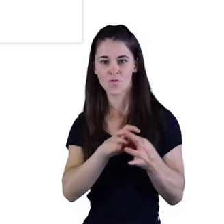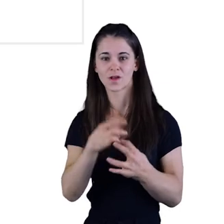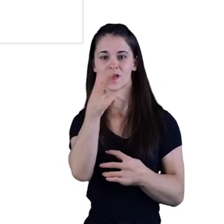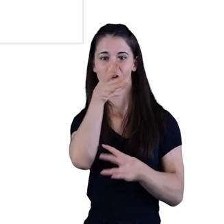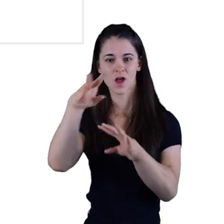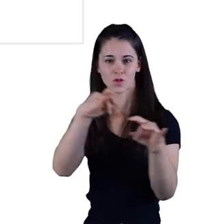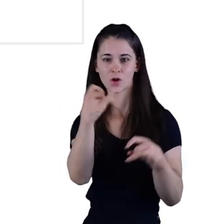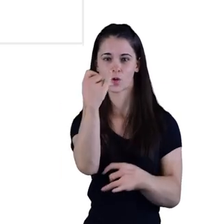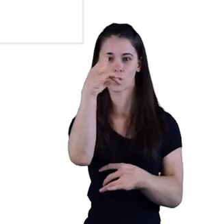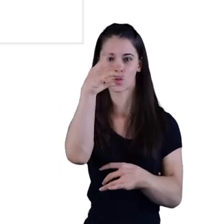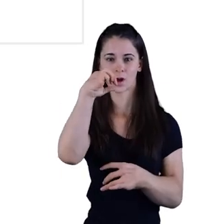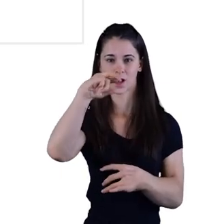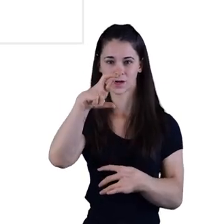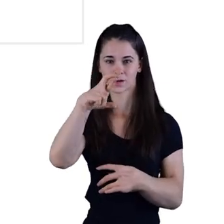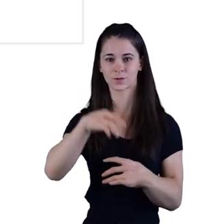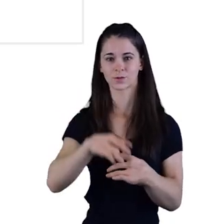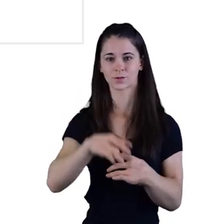Confederació Hidrogràfica del Xúquer Hidrogràfica del